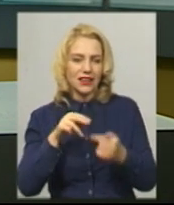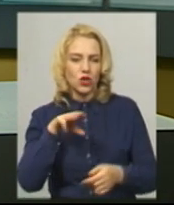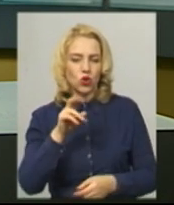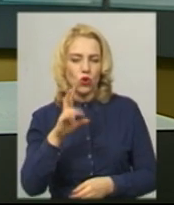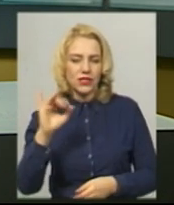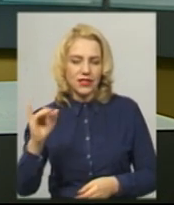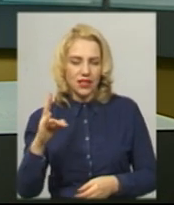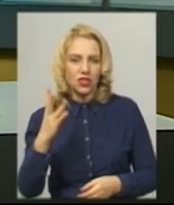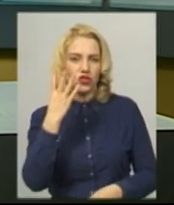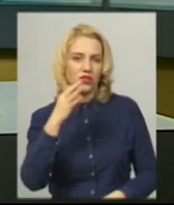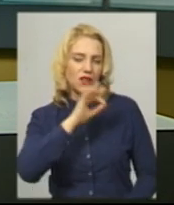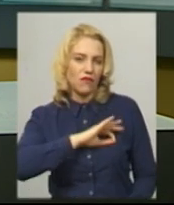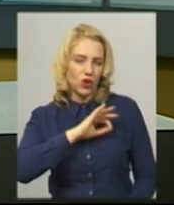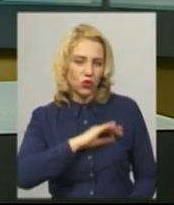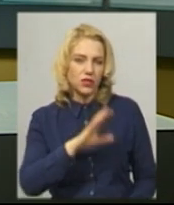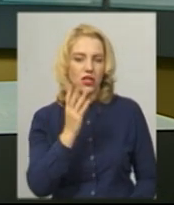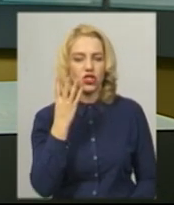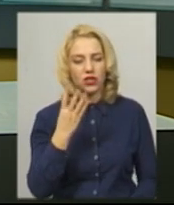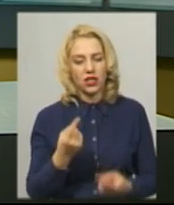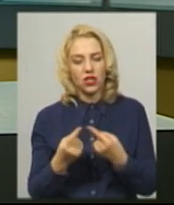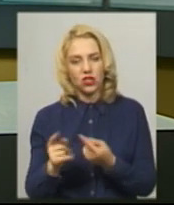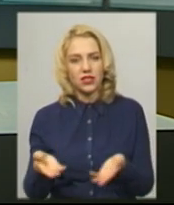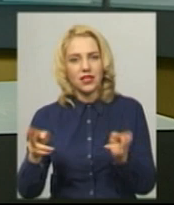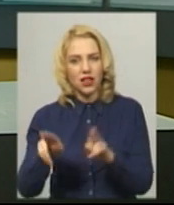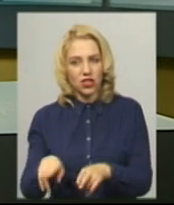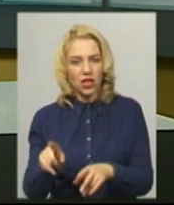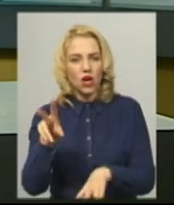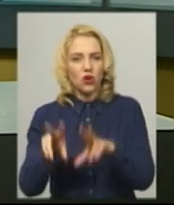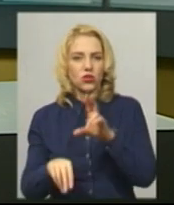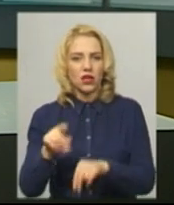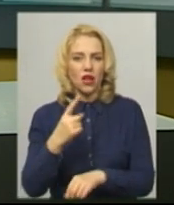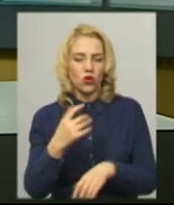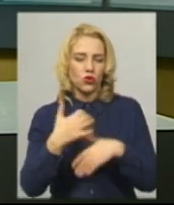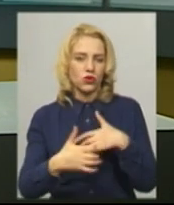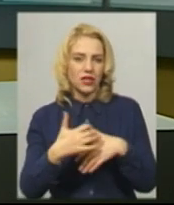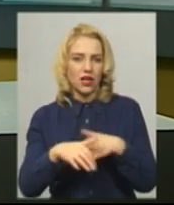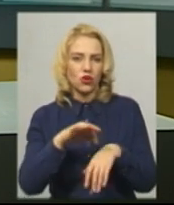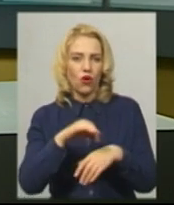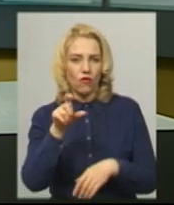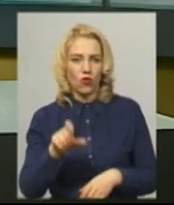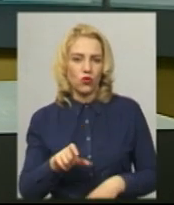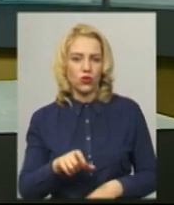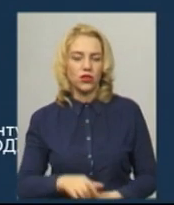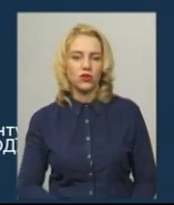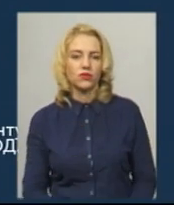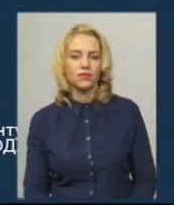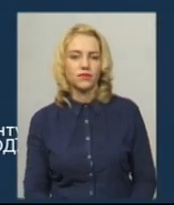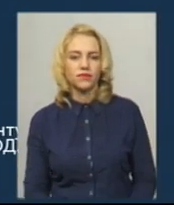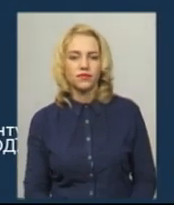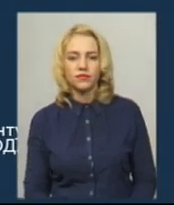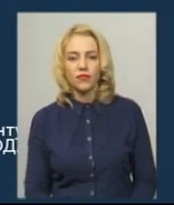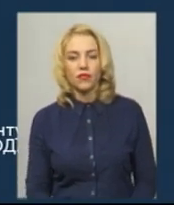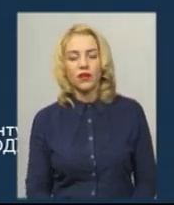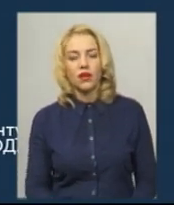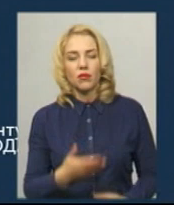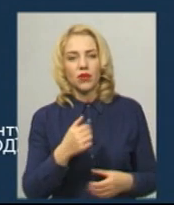Чотири дози використано. Інші чотири дози, які залишились, розраховані на одну середню хвору на дифтерію. Ми робили